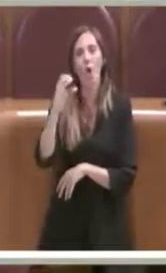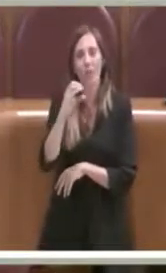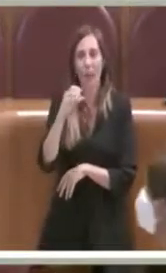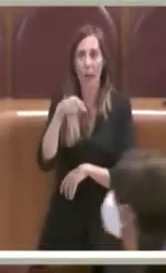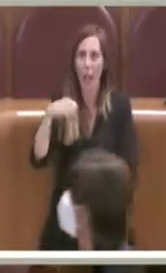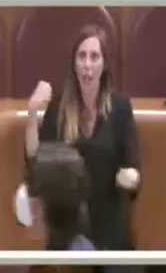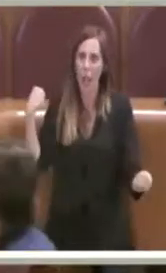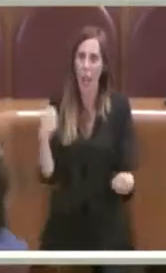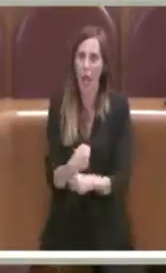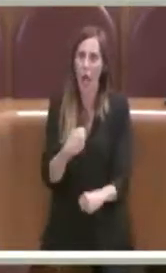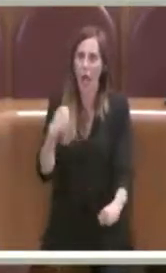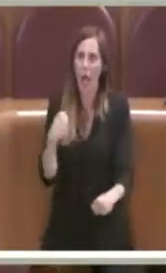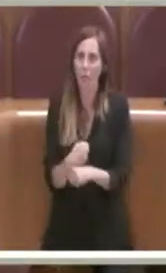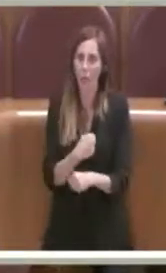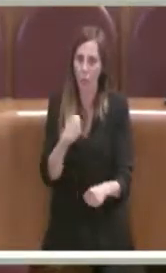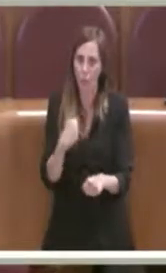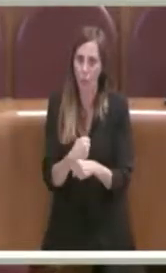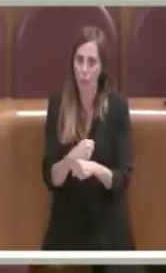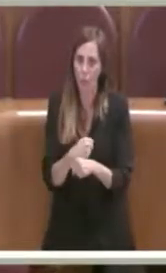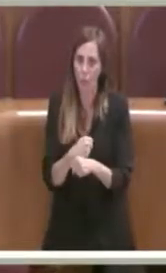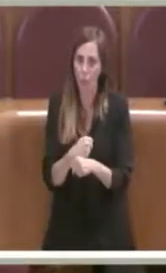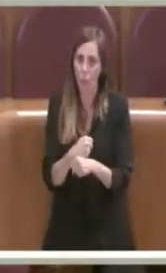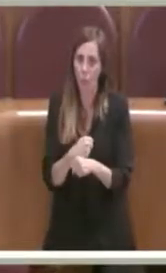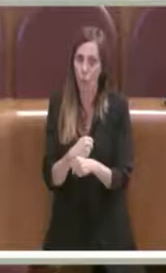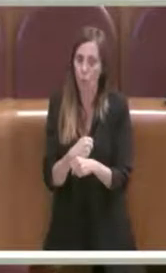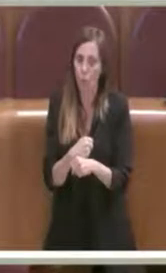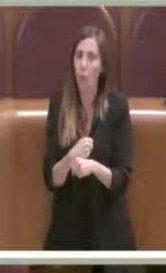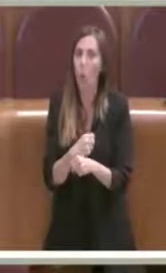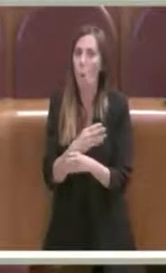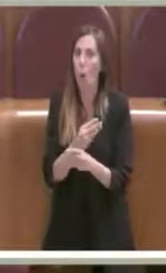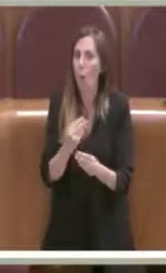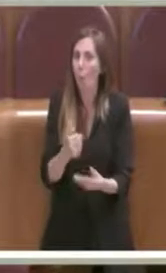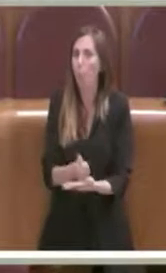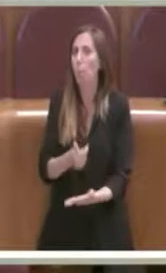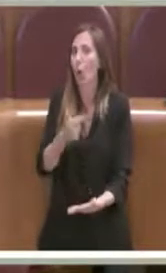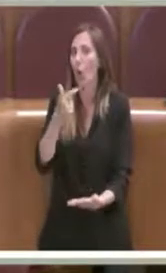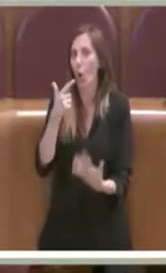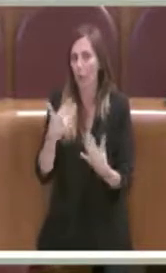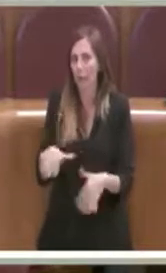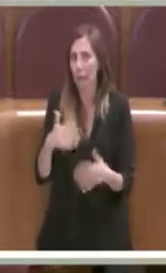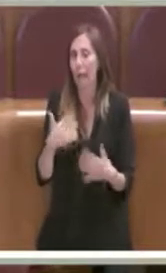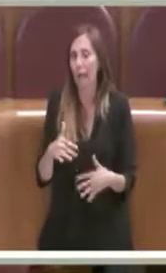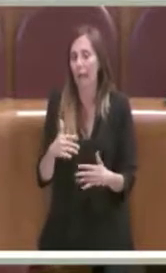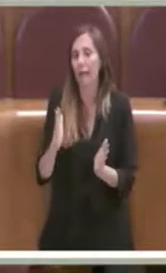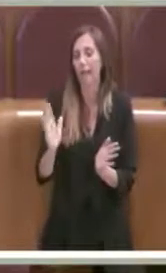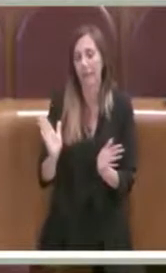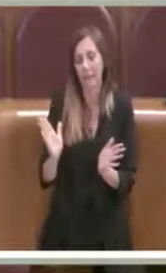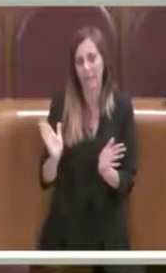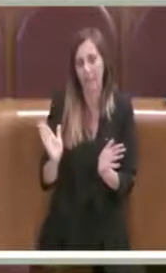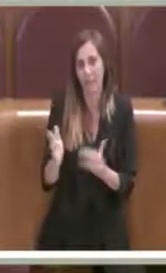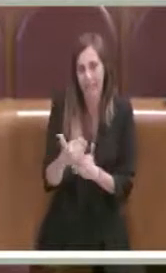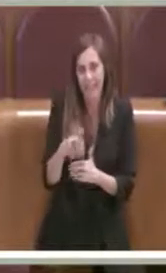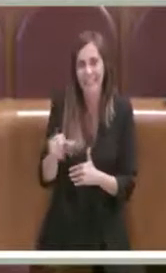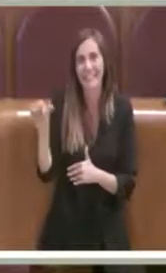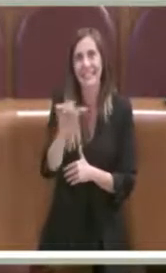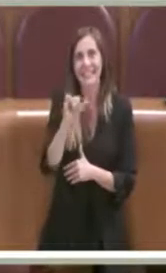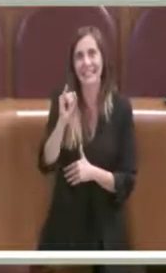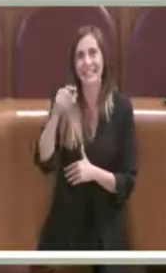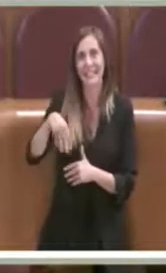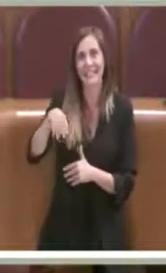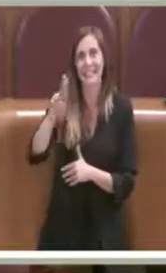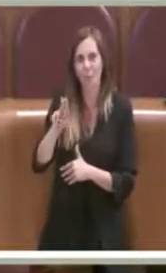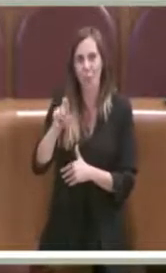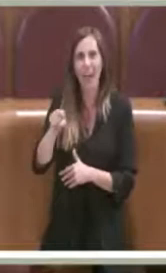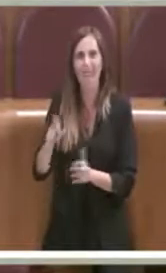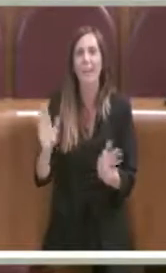molto importante del Dipartimento Simo, non è altro che il Dipartimento